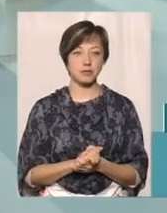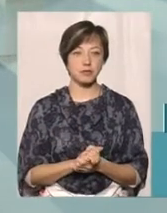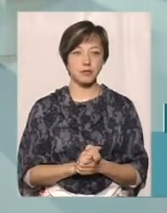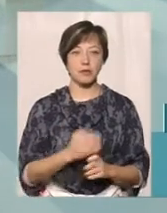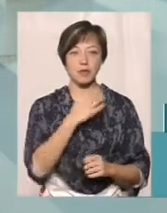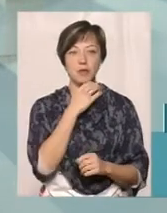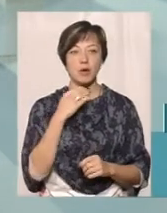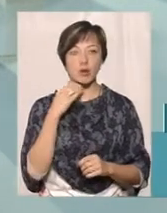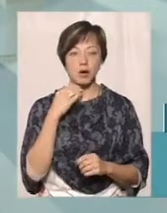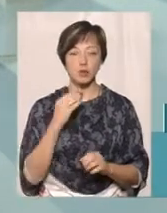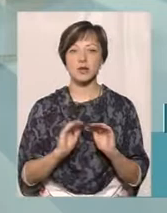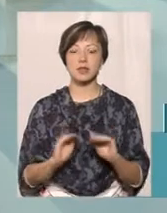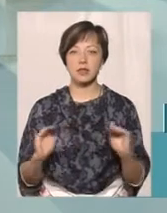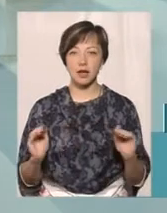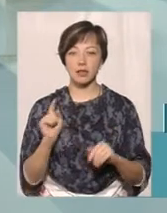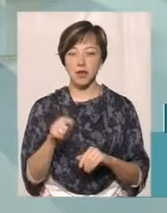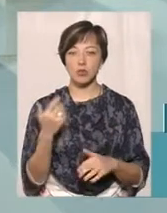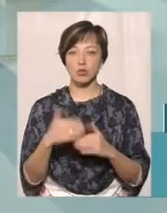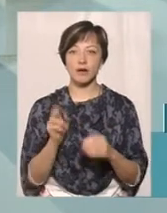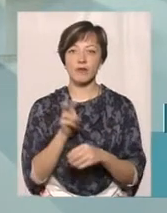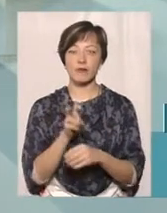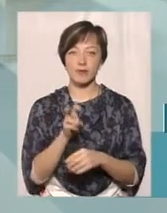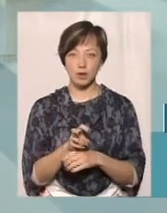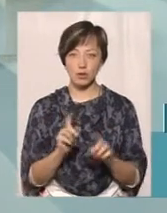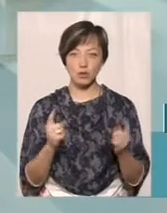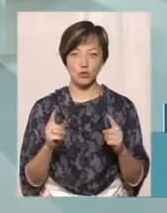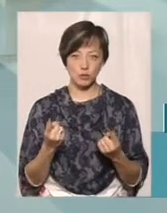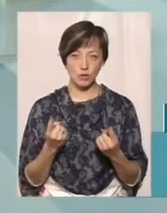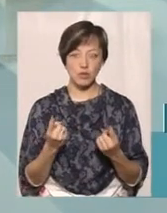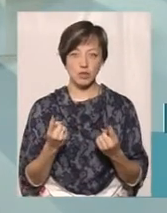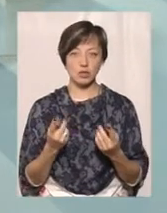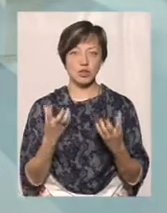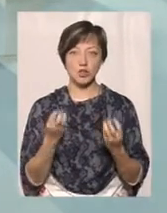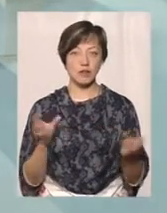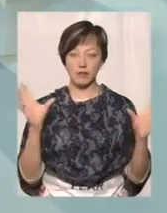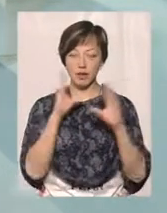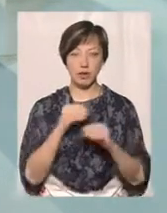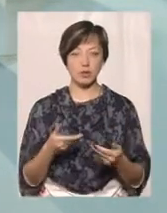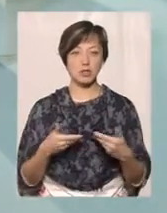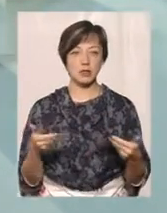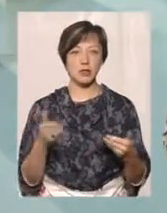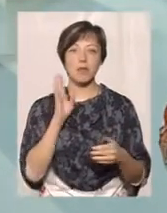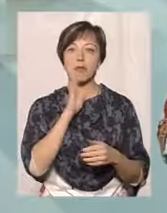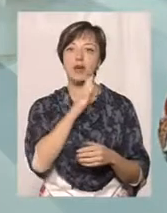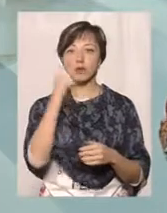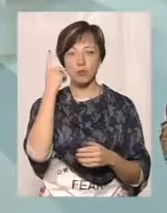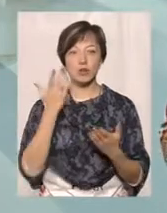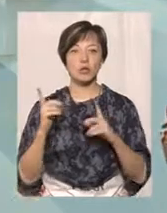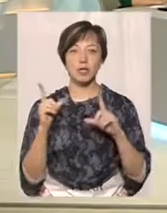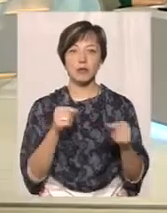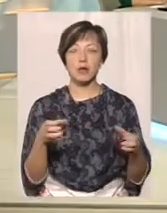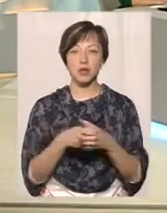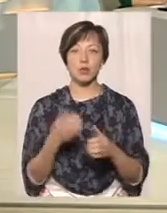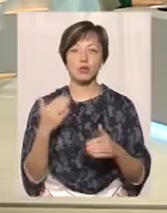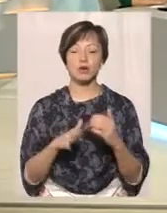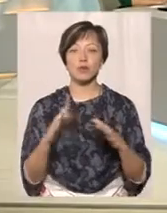Багато з дітей там вже відвідували. Чомусь ще не вдалося нам. Матері думають, якщо їдуть на батальйон,